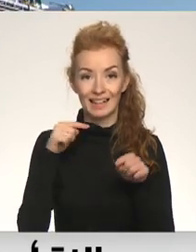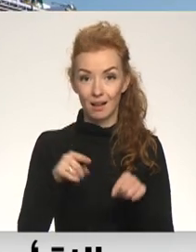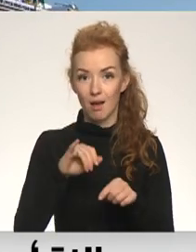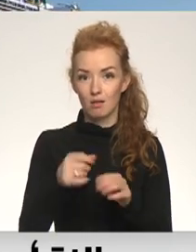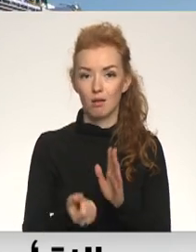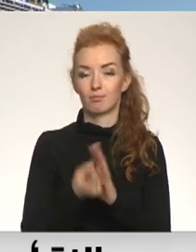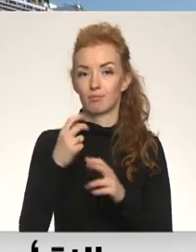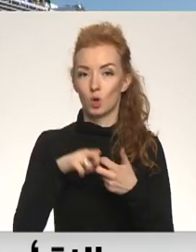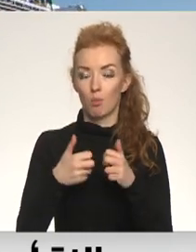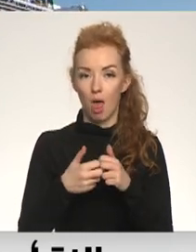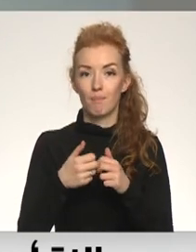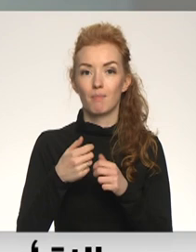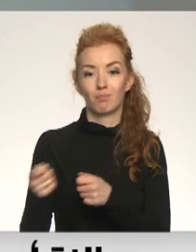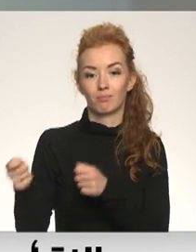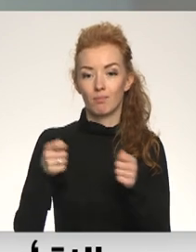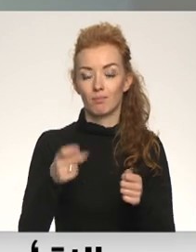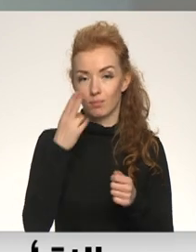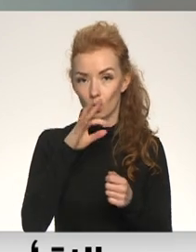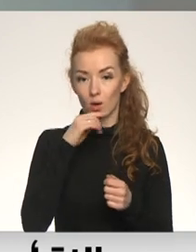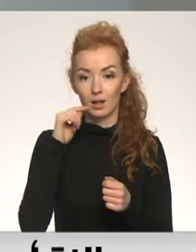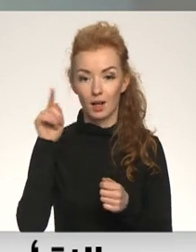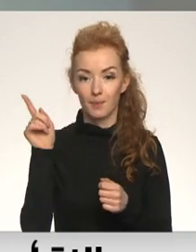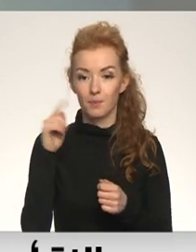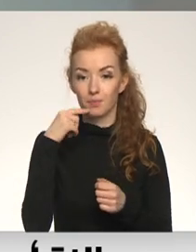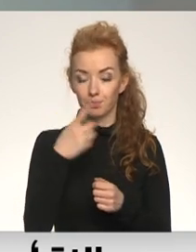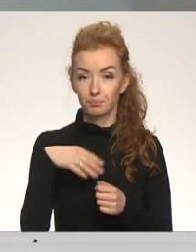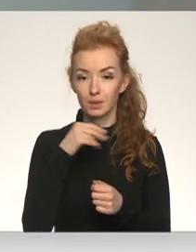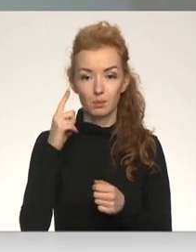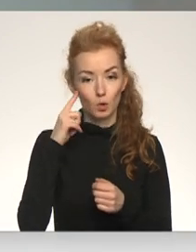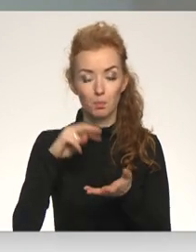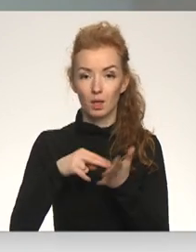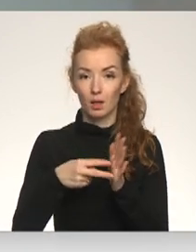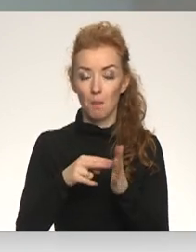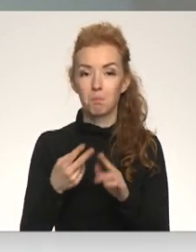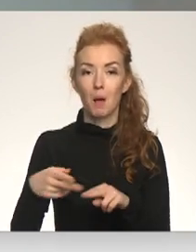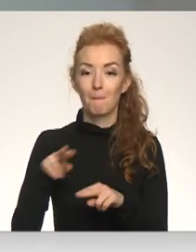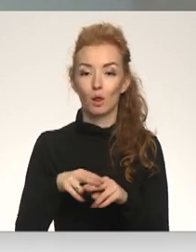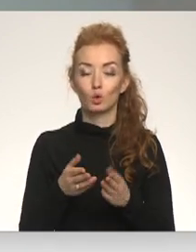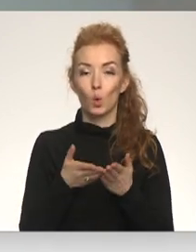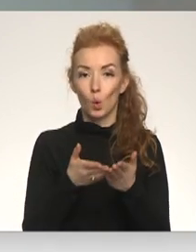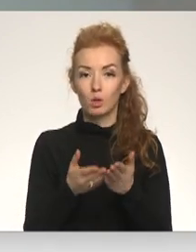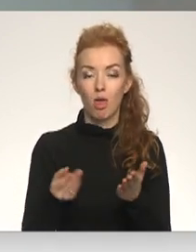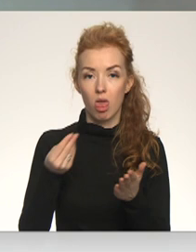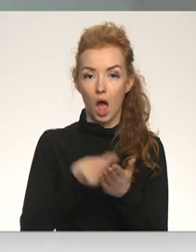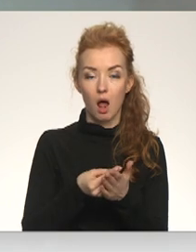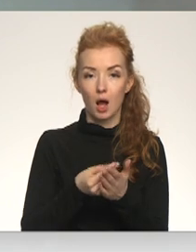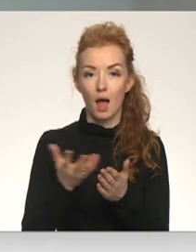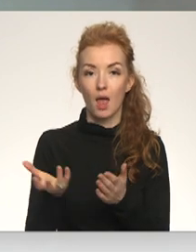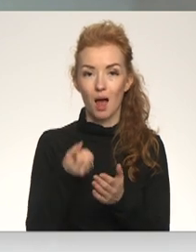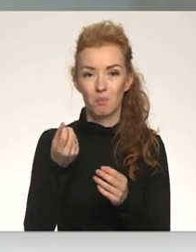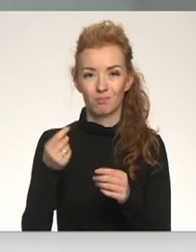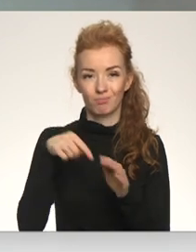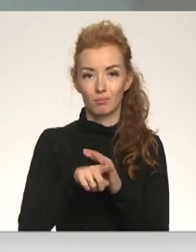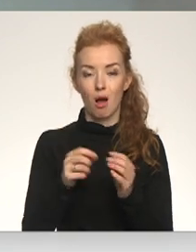problēmas ar piegādēm no Krievijas. Mēs arī domājam par vēl papildus, varētu teikt, kuģa iegādi vēl vienu ar gāzi, lai